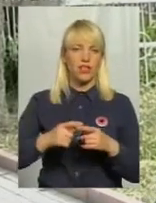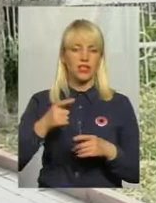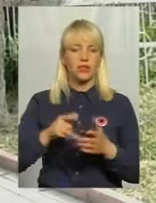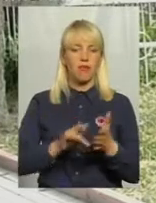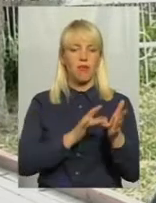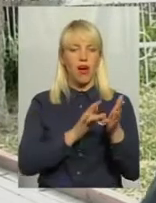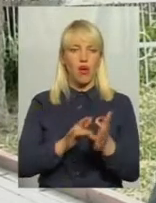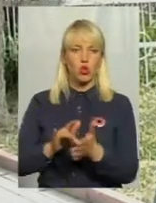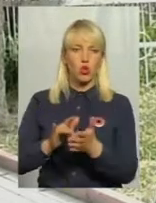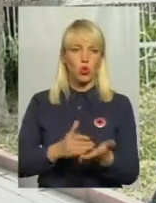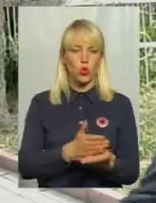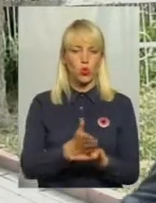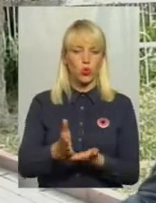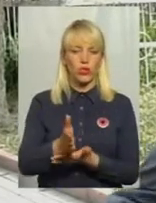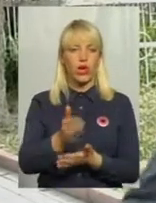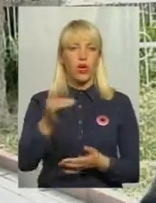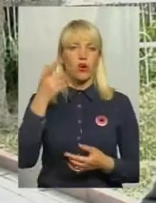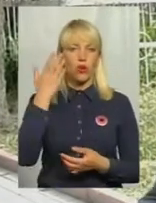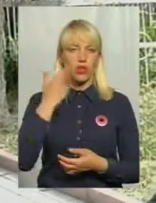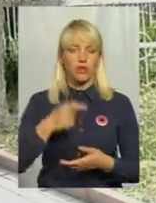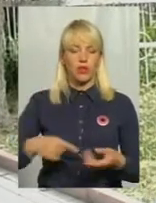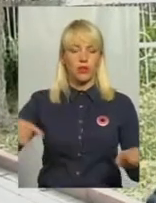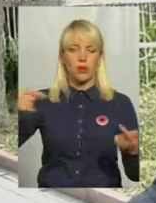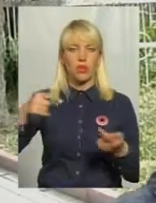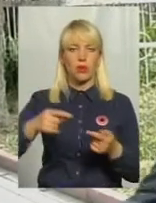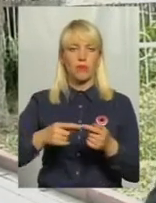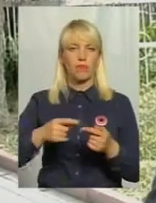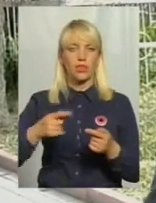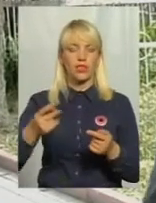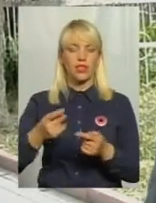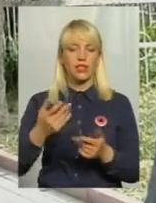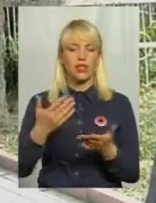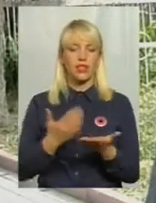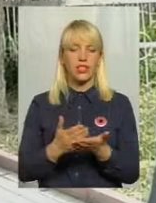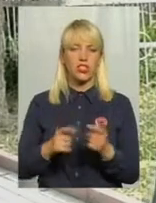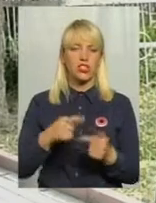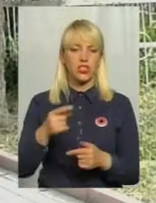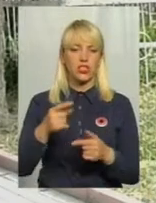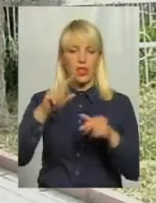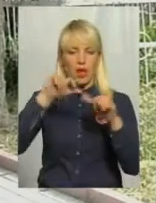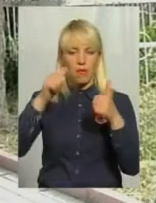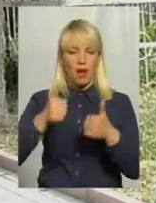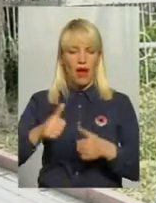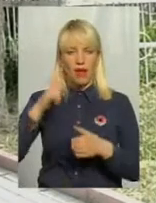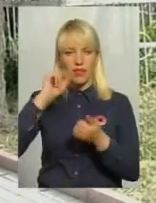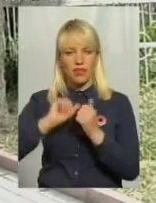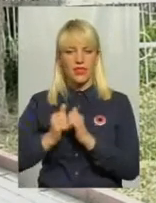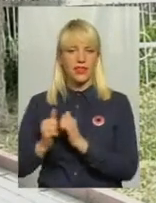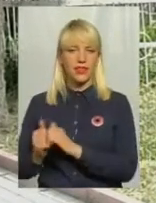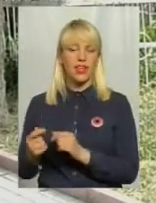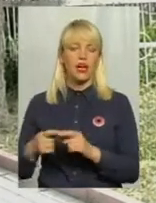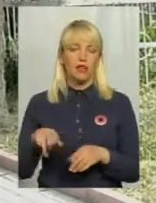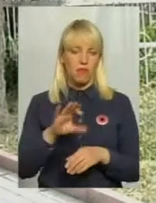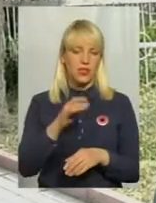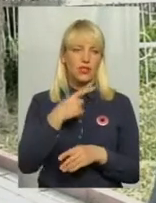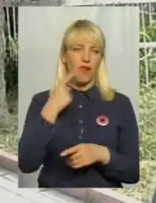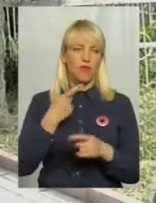пролягають повз відповідні меморіальні пам'ятки чи знаки, ми однозначно про це проговорюємо. Якщо ми візьмемо маршрут, який